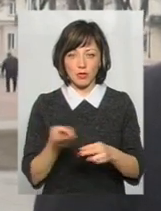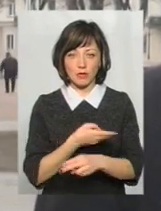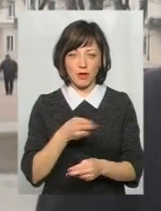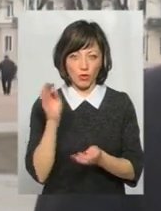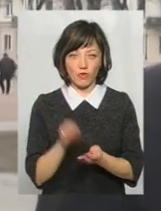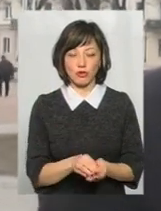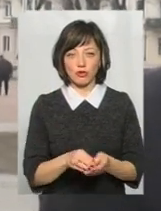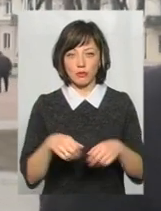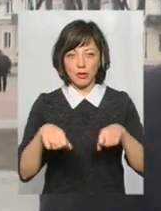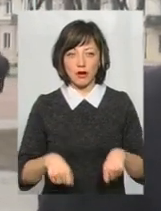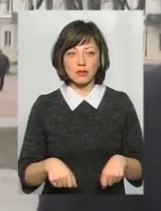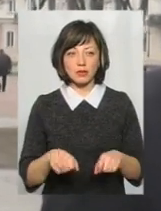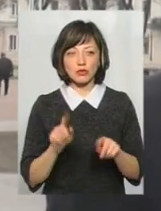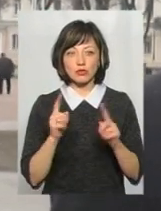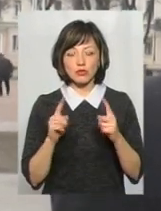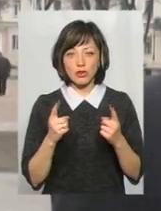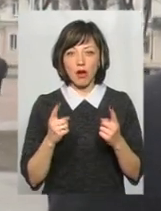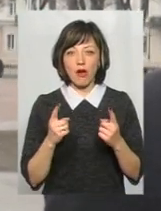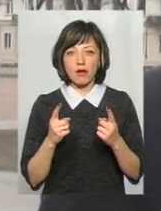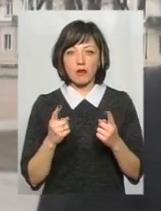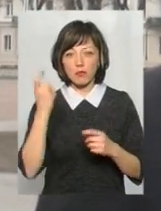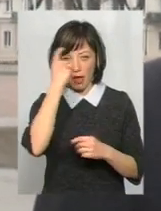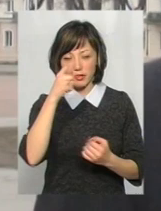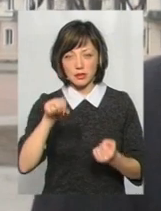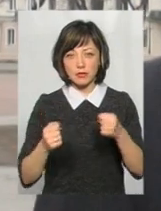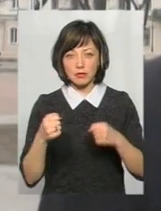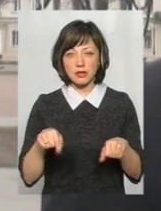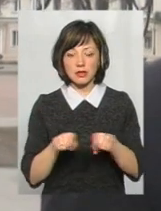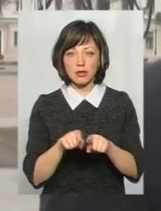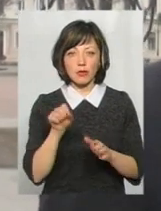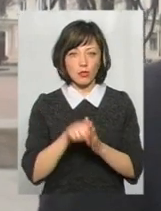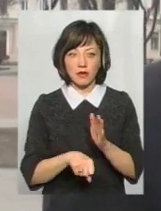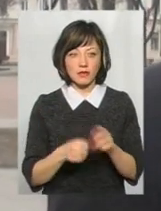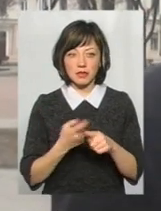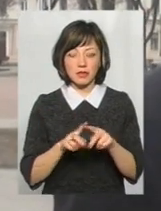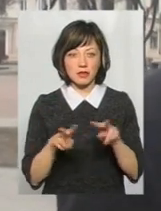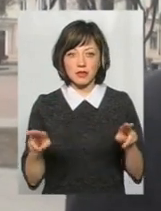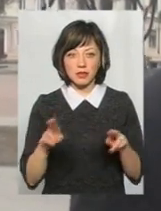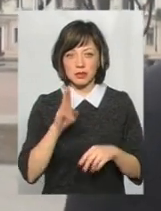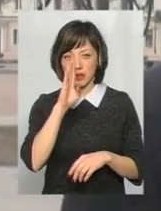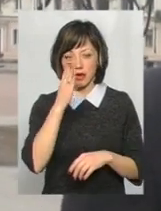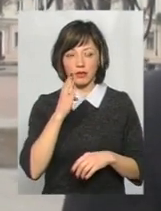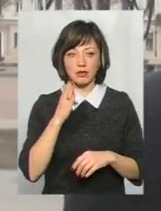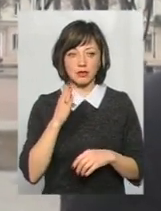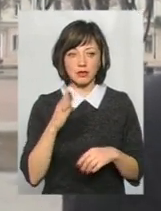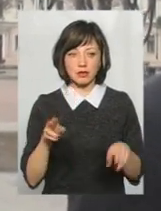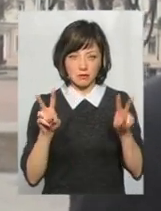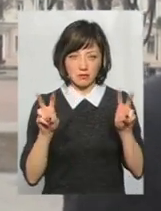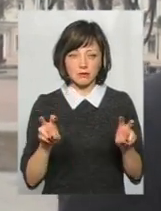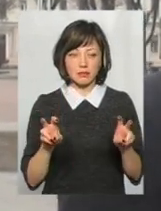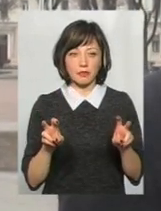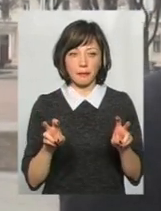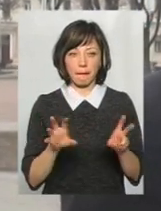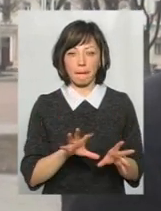тому що речі, п'яний за кермом, це той самий вбивця, це той самий зрадник, ну, так як, наприклад,